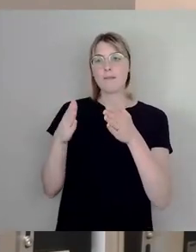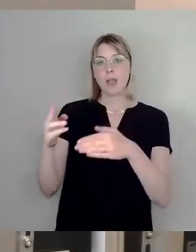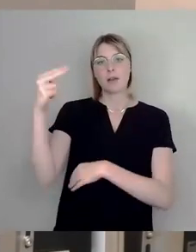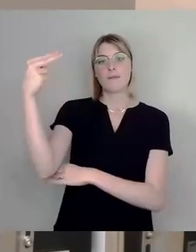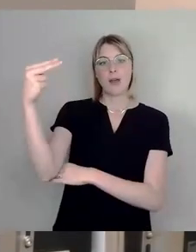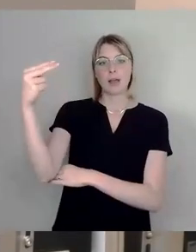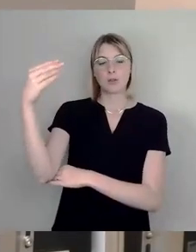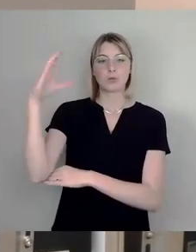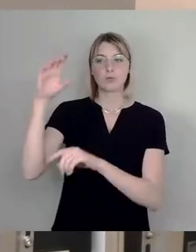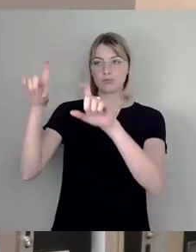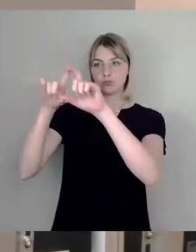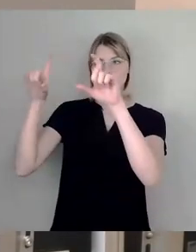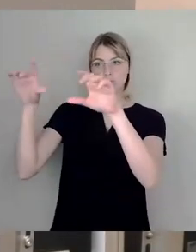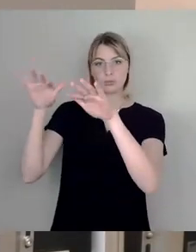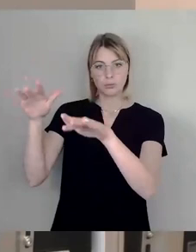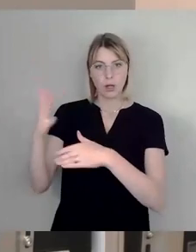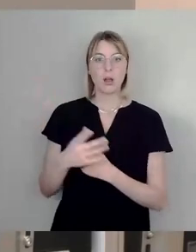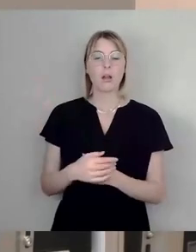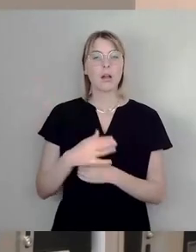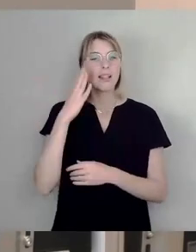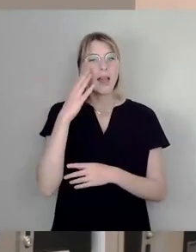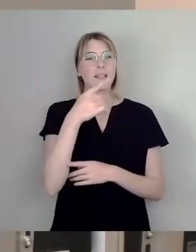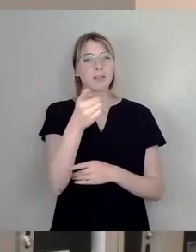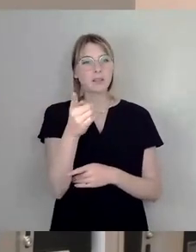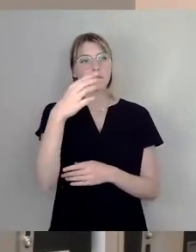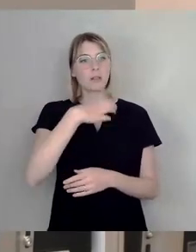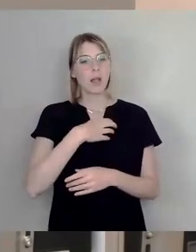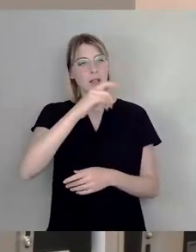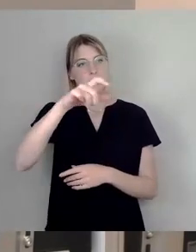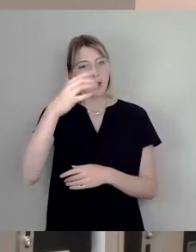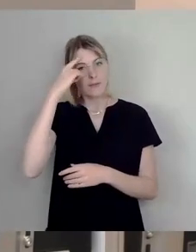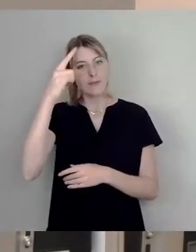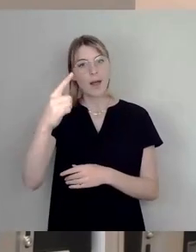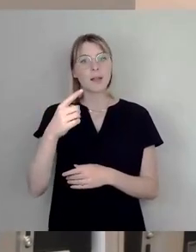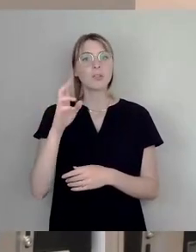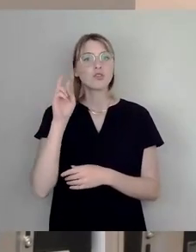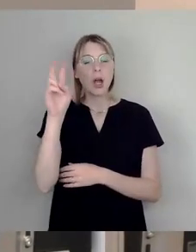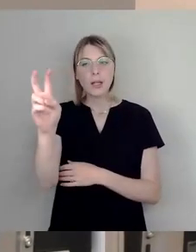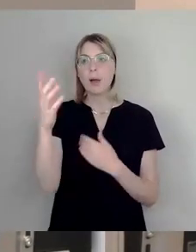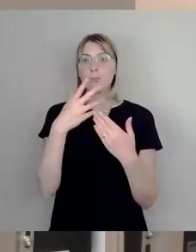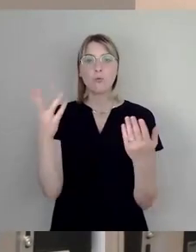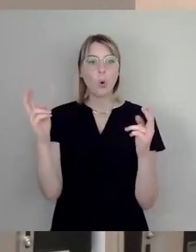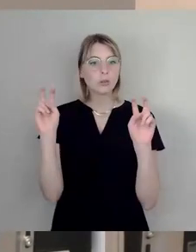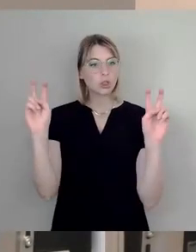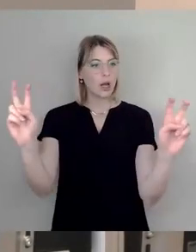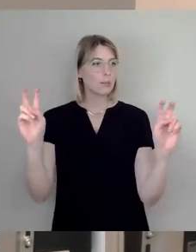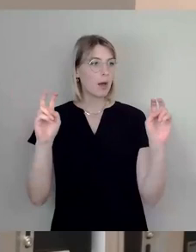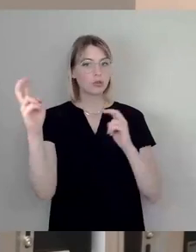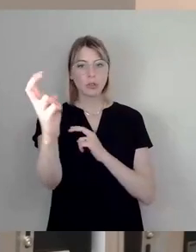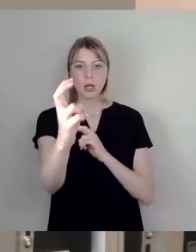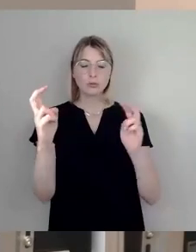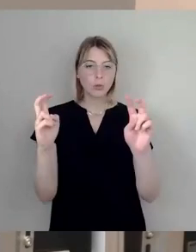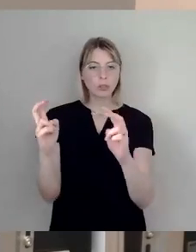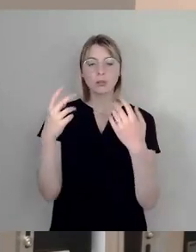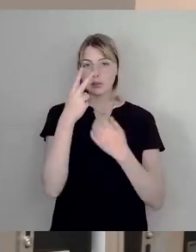Wer es kennt, die Resnerinnen und Dresdner, wissen es natürlich, ja, wo fährt hier eigentlich welche Straßenbahn an diesem Hauptbahnhof? Das ist aber wiederum für Auswärtige nicht